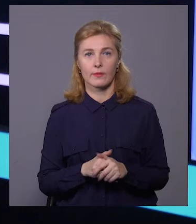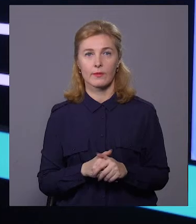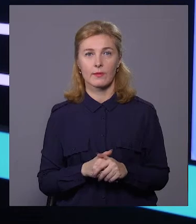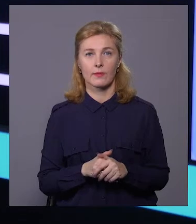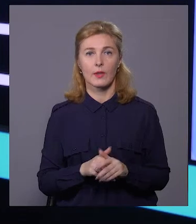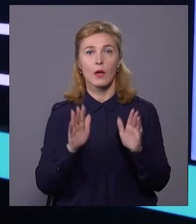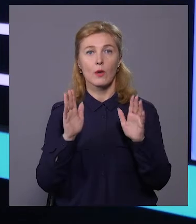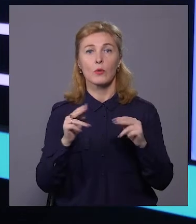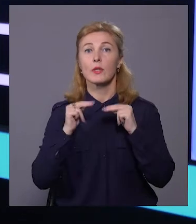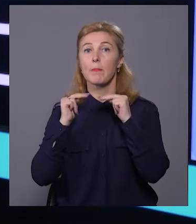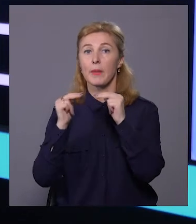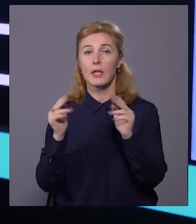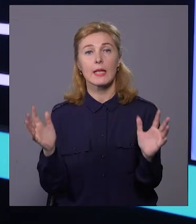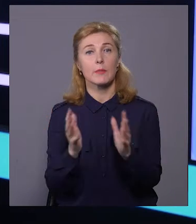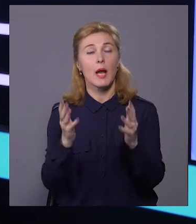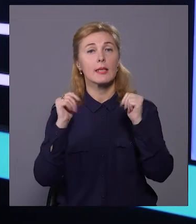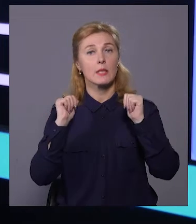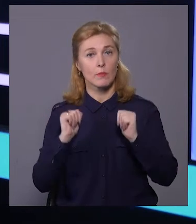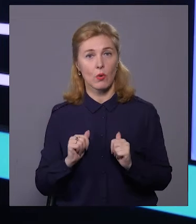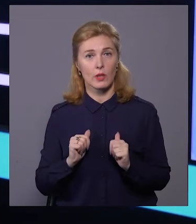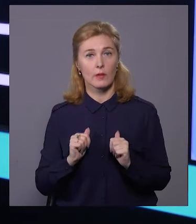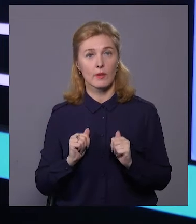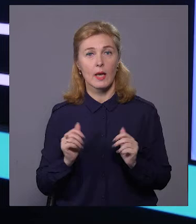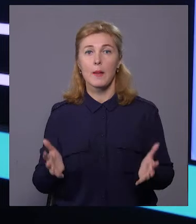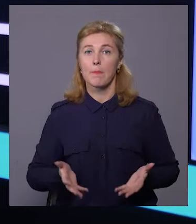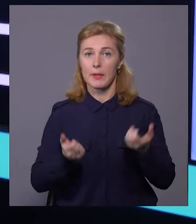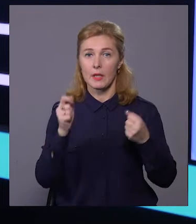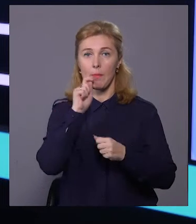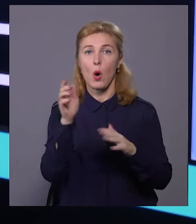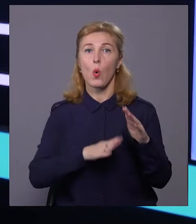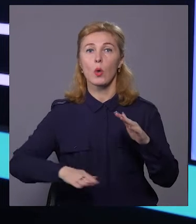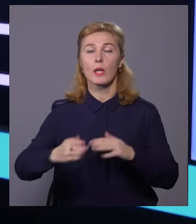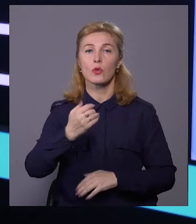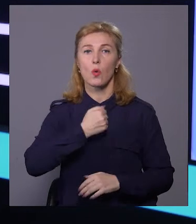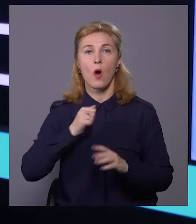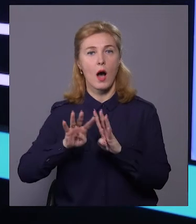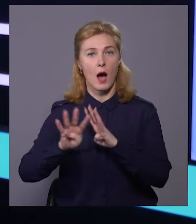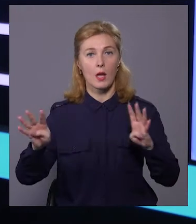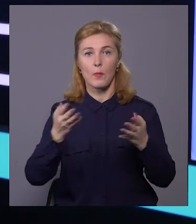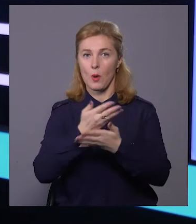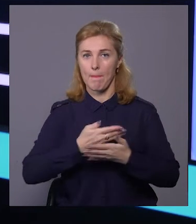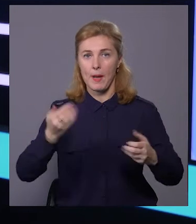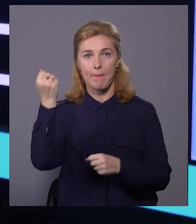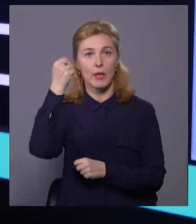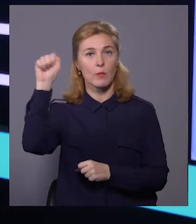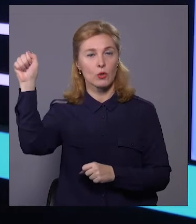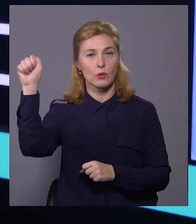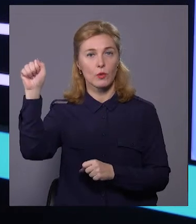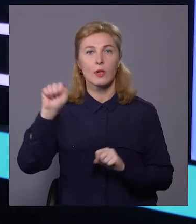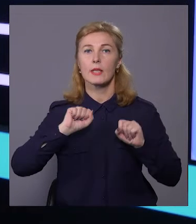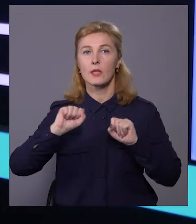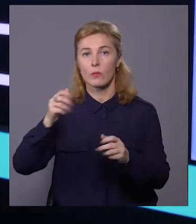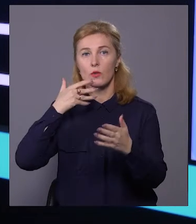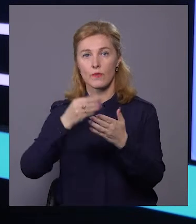Будьте пильними і зберігайте спокій. Підтримуйте українську армію. Ми переможемо і